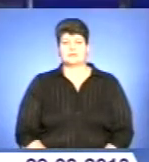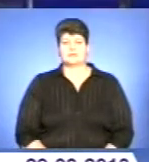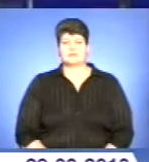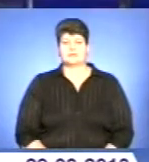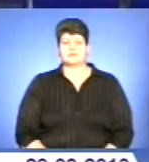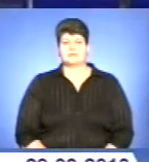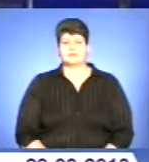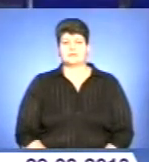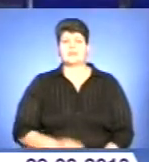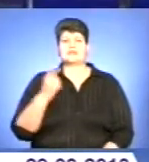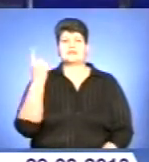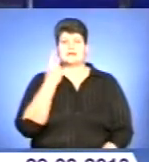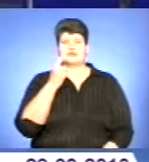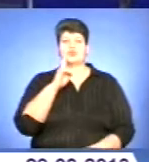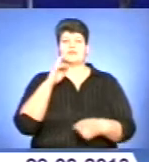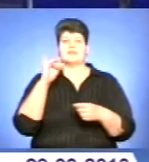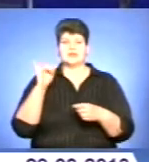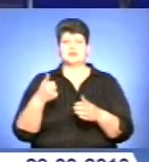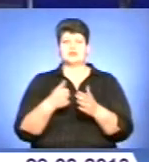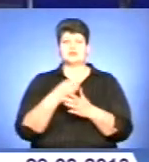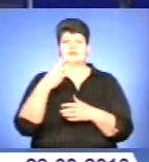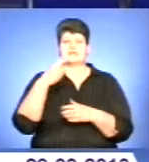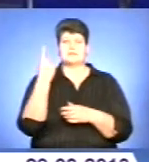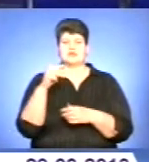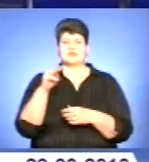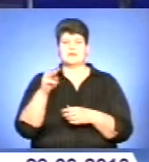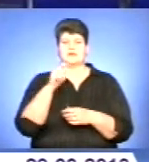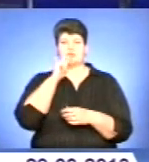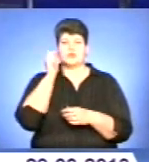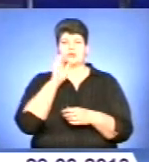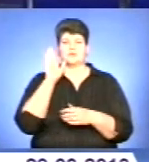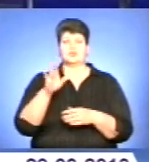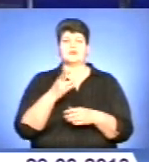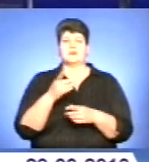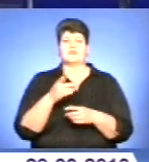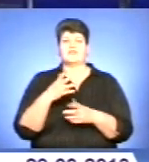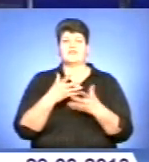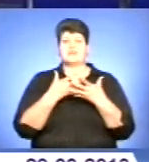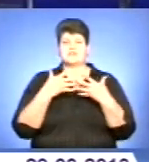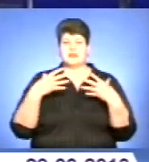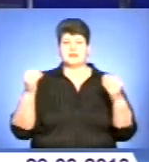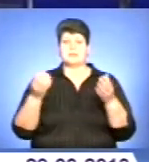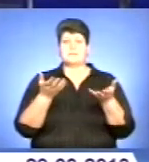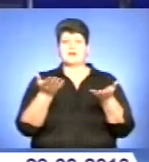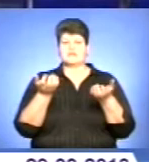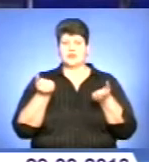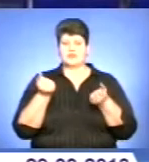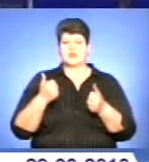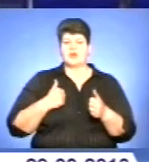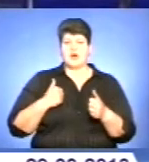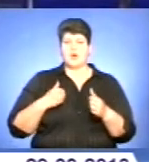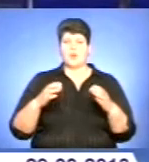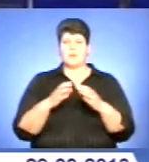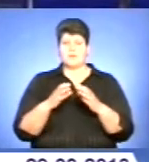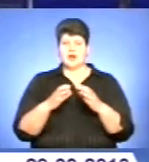З 1 квітня по 31 травня в Україні триватиме весняна призовна кампанія. Цьогорічний призов скорочений